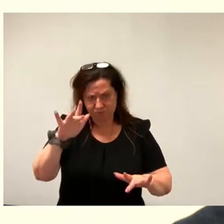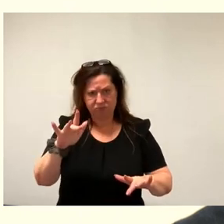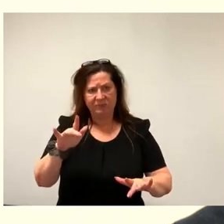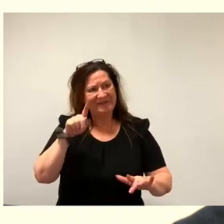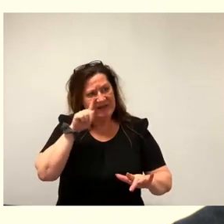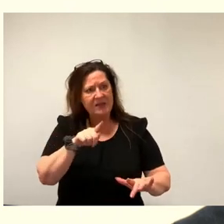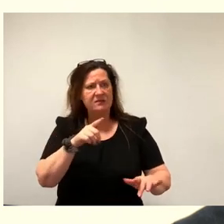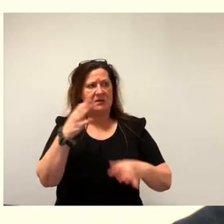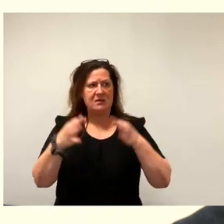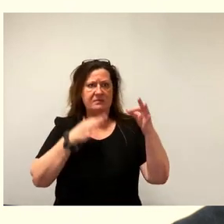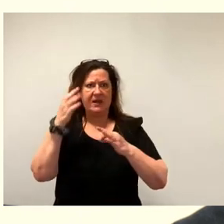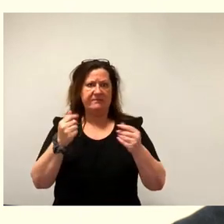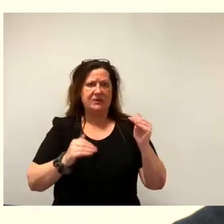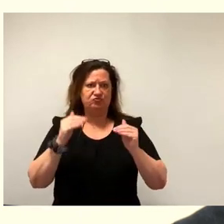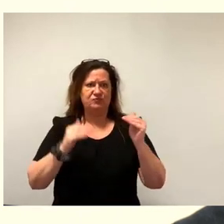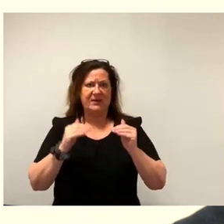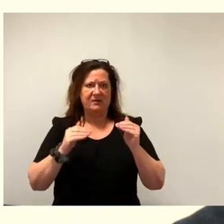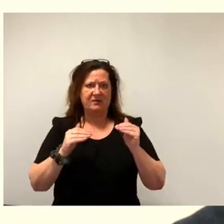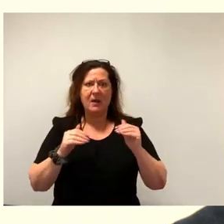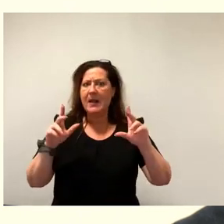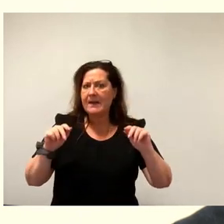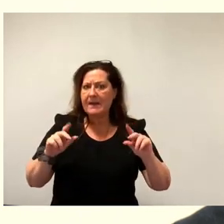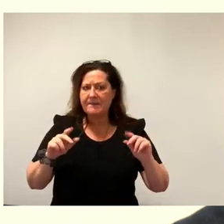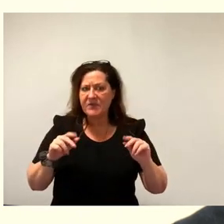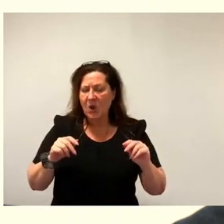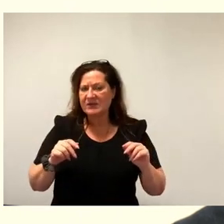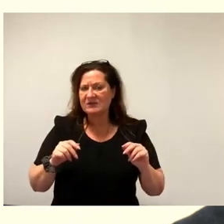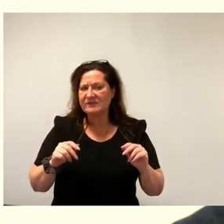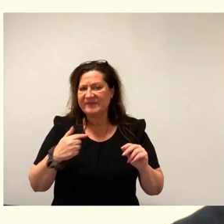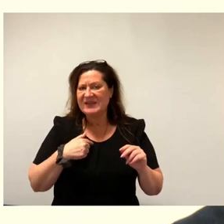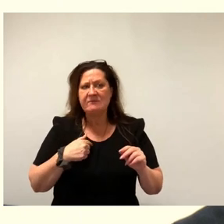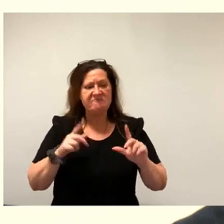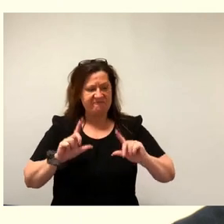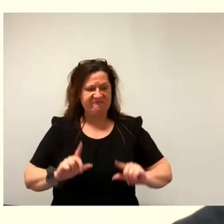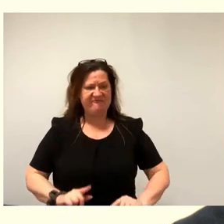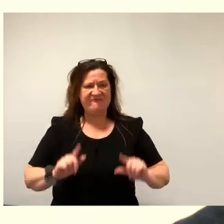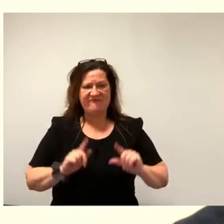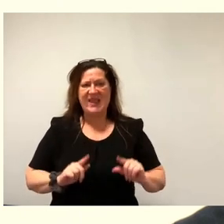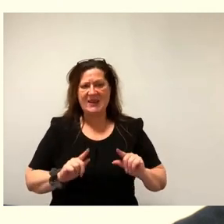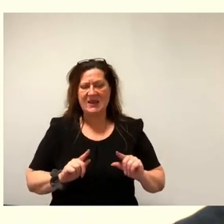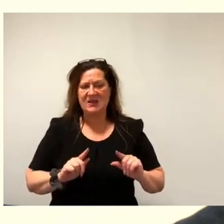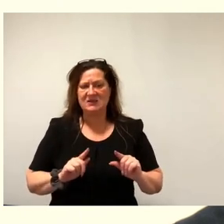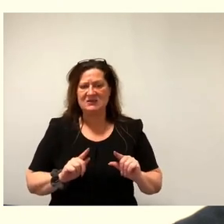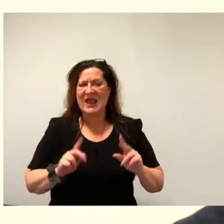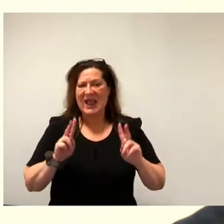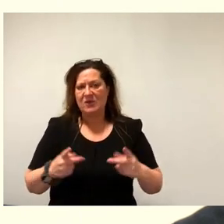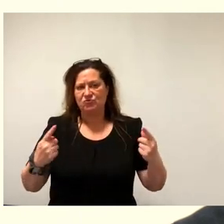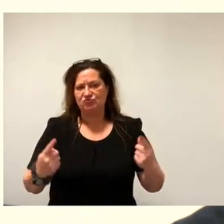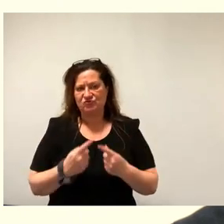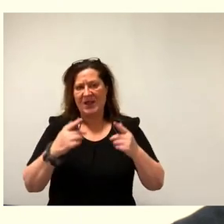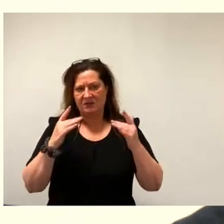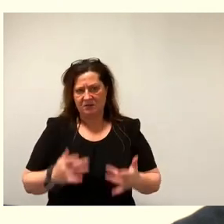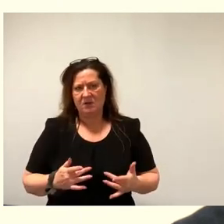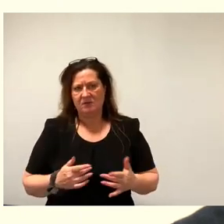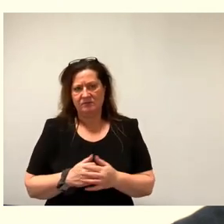die es uns ermöglicht, so wenig als möglich Rechtsstreitigkeiten in der Stadt zu haben. Das ist ein Wert an